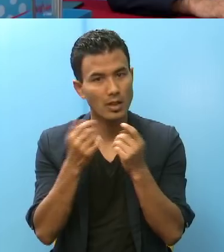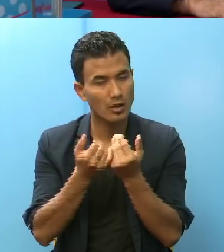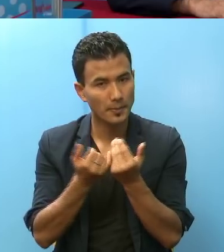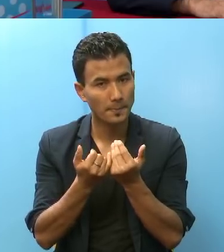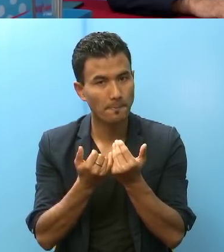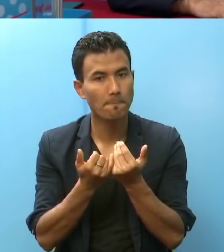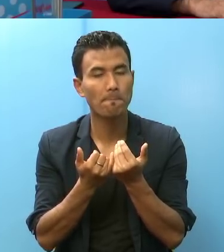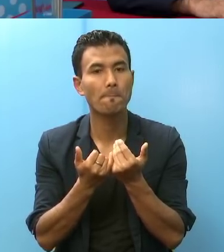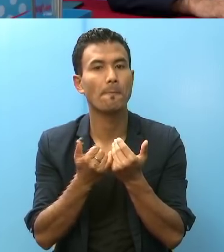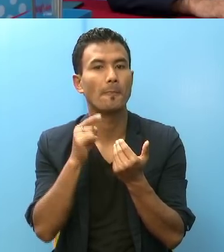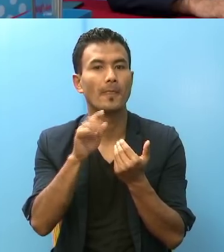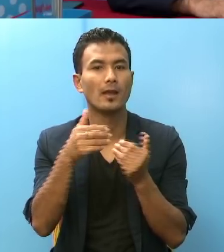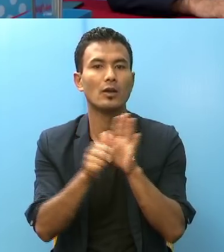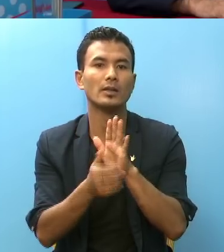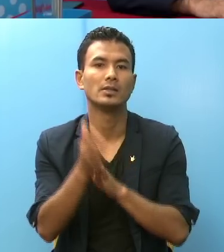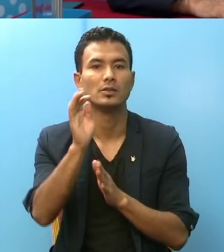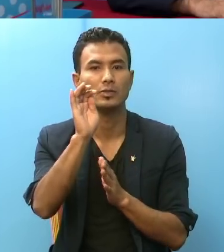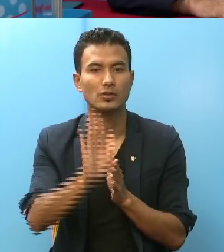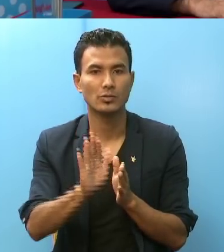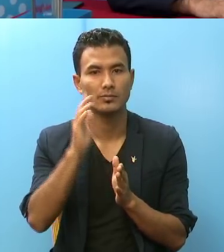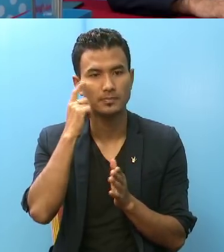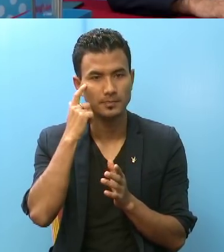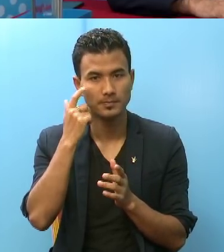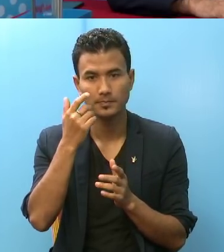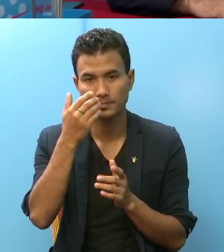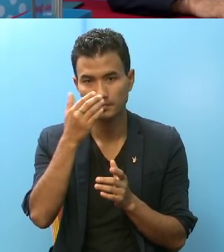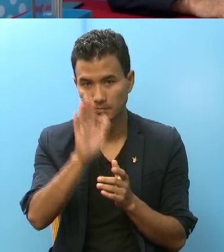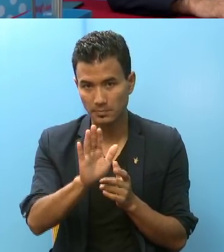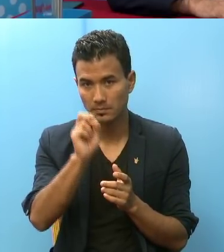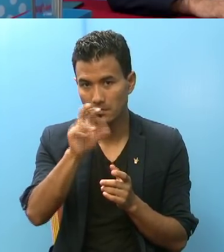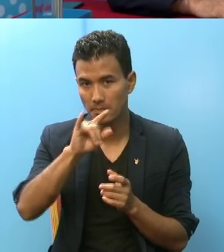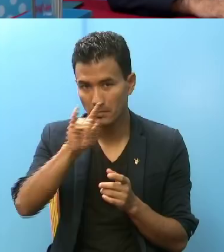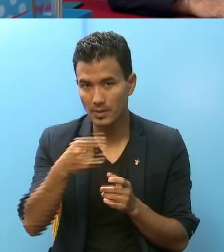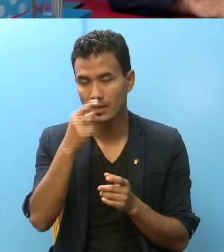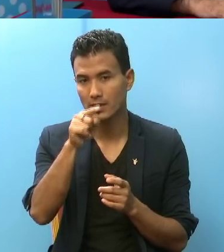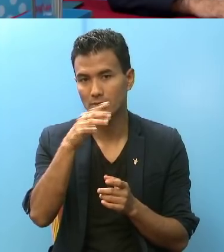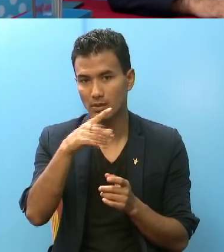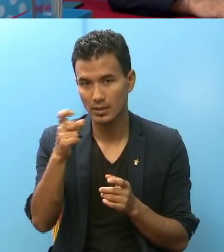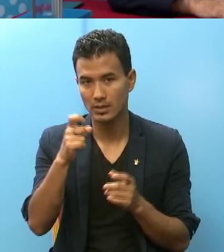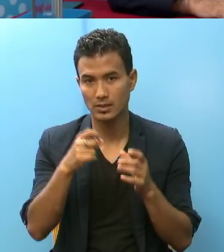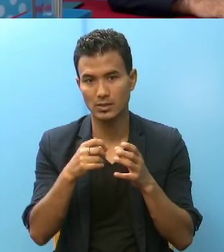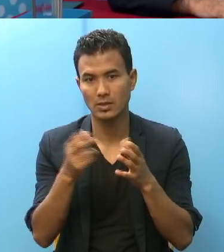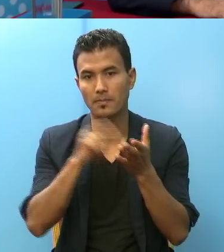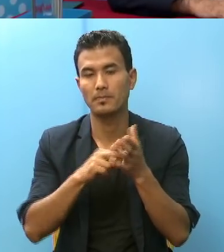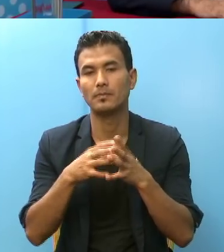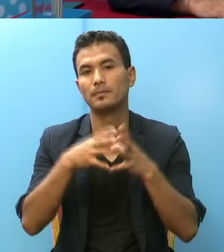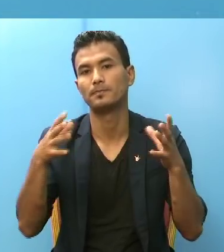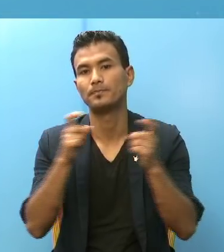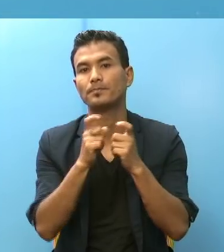गरे राठ त्यों अगाड़ी बढ़ा होननन शक्षान जसतो लाग्छा तरह फेरी तेसका लागी पनी भ्रियच्च छलपल को